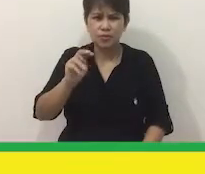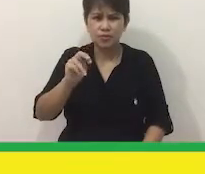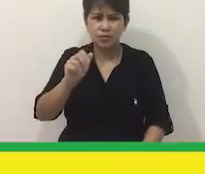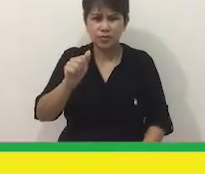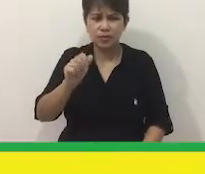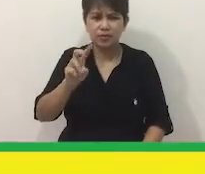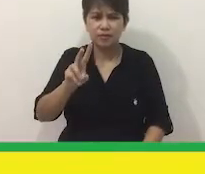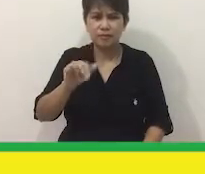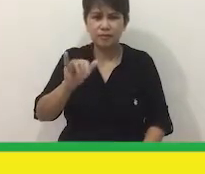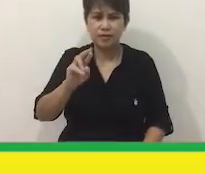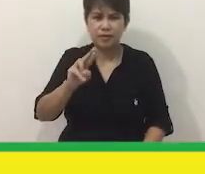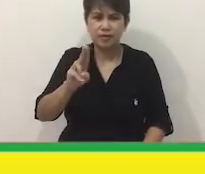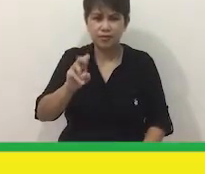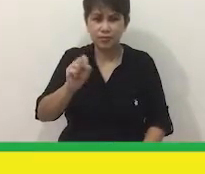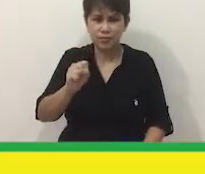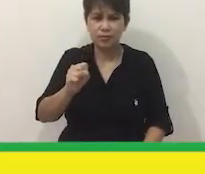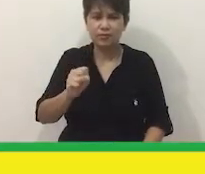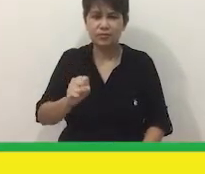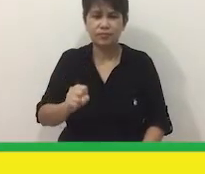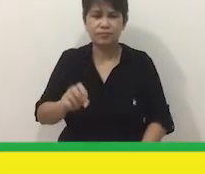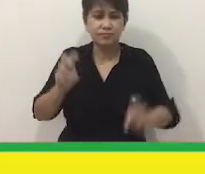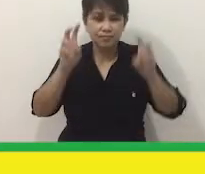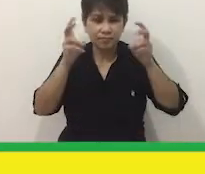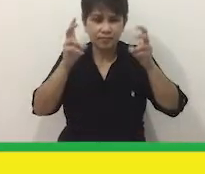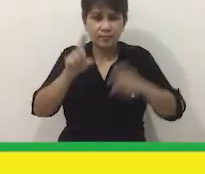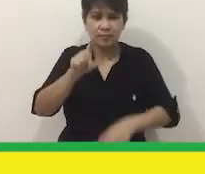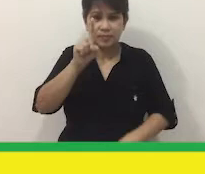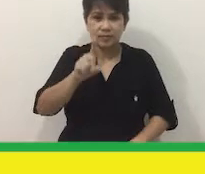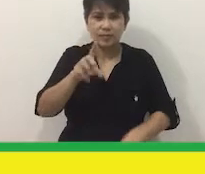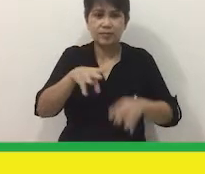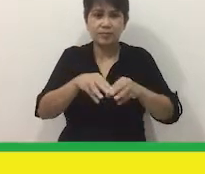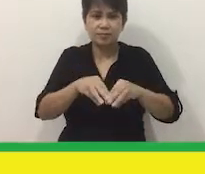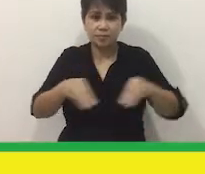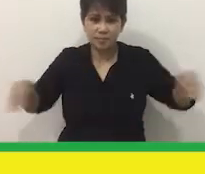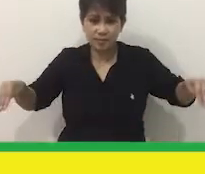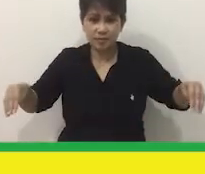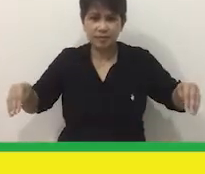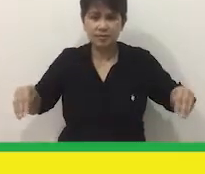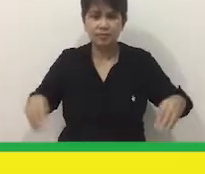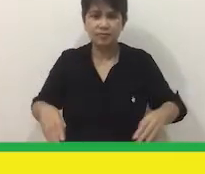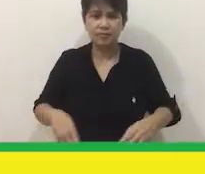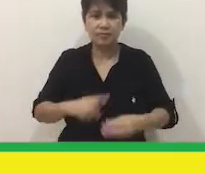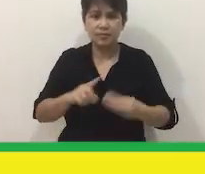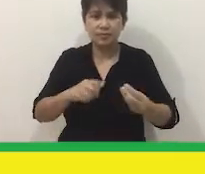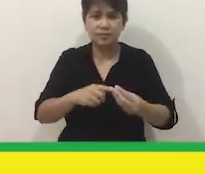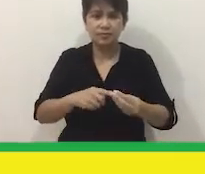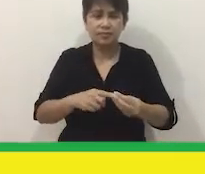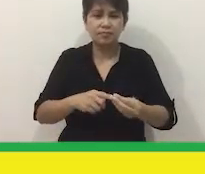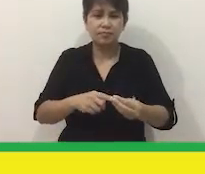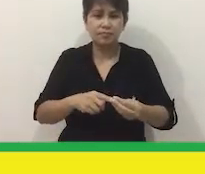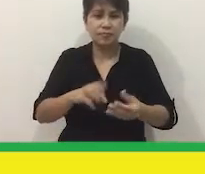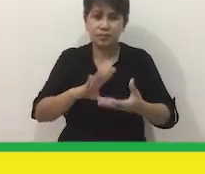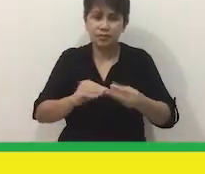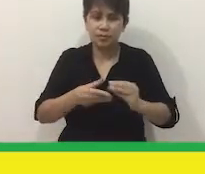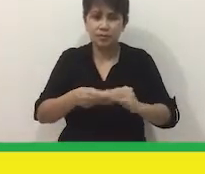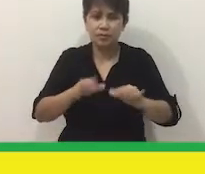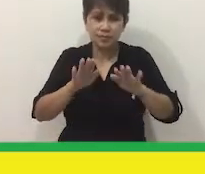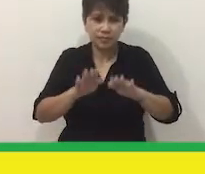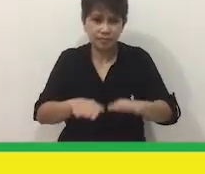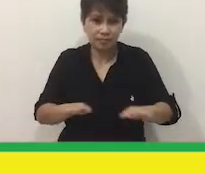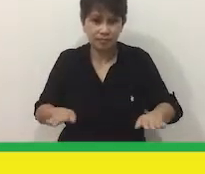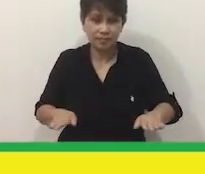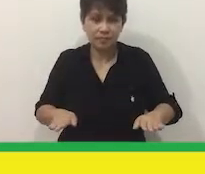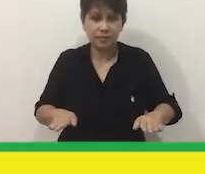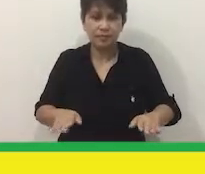ating kwento Ay Isang Metro Ito ay kwentong pambata Ukol sa COVID-19 At